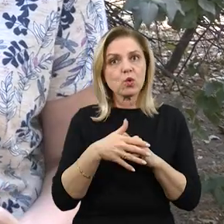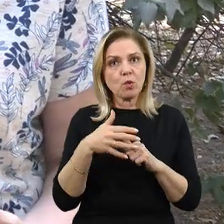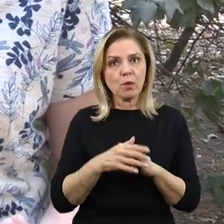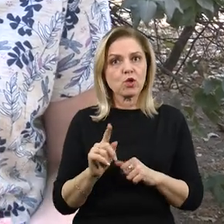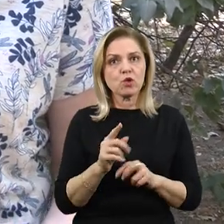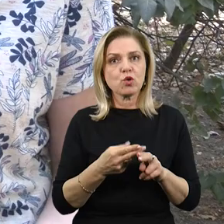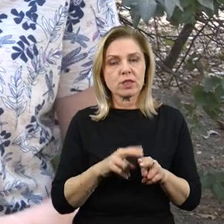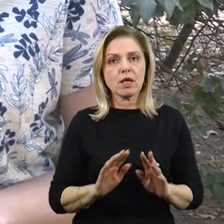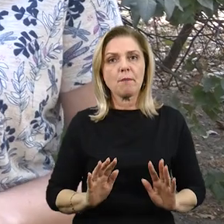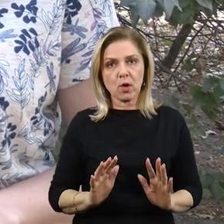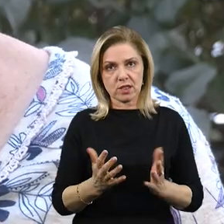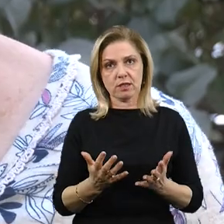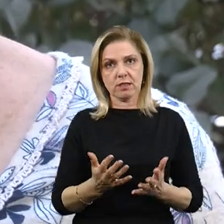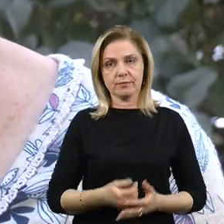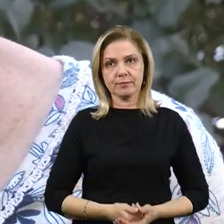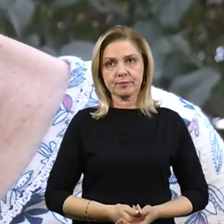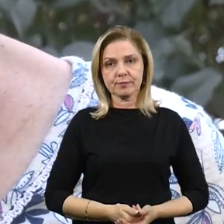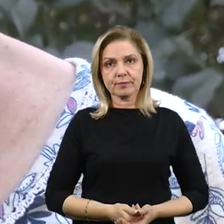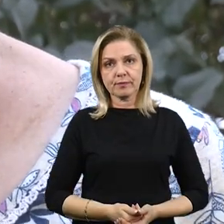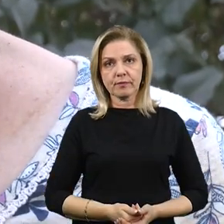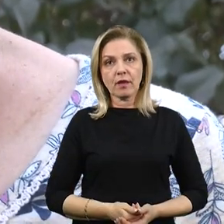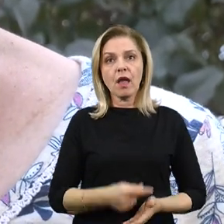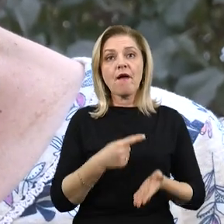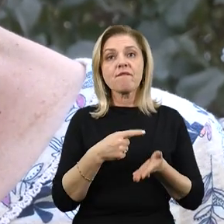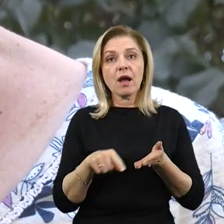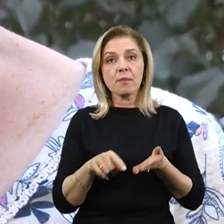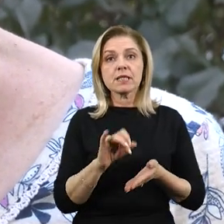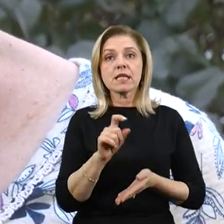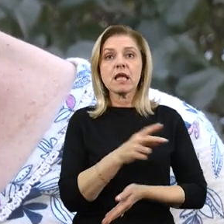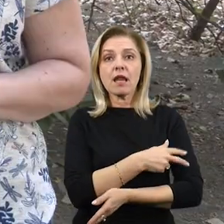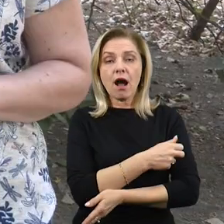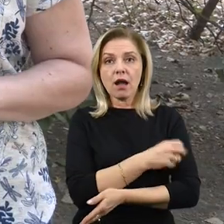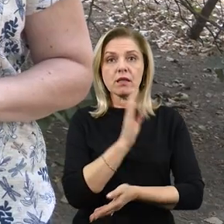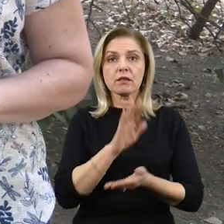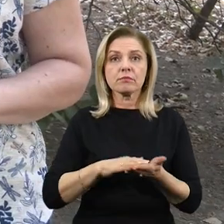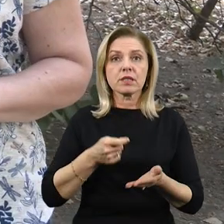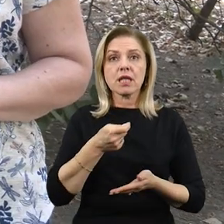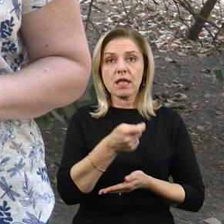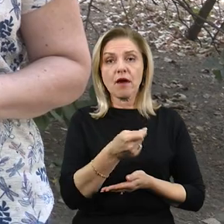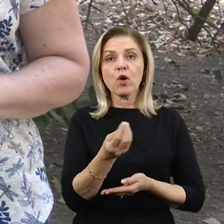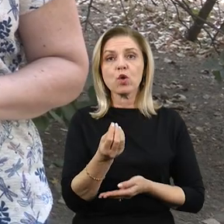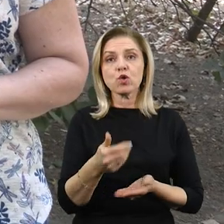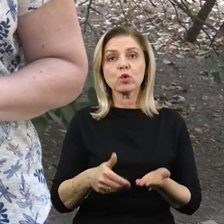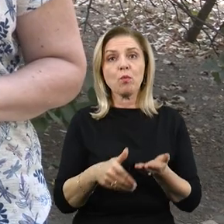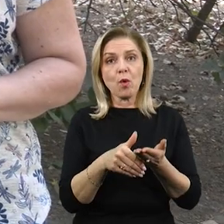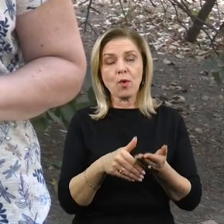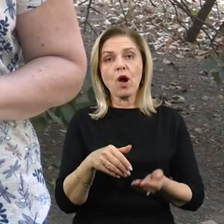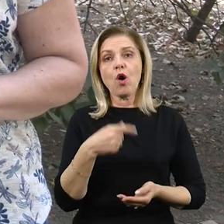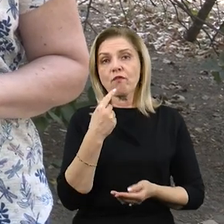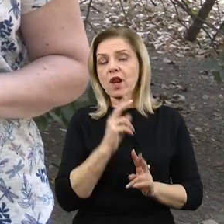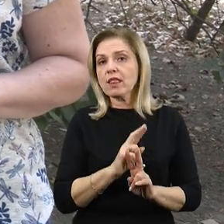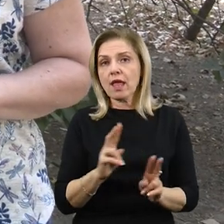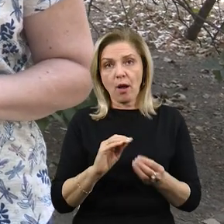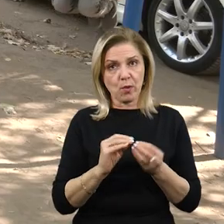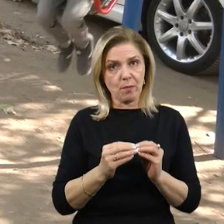прозв'язати. Виписавшись з лікарні, Віра подала заяву на грошову допомогу. Говорить, ніяких проблем